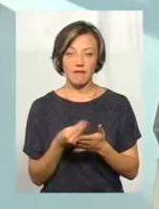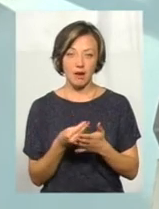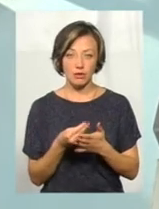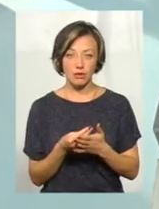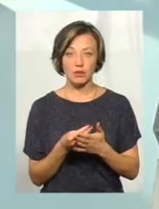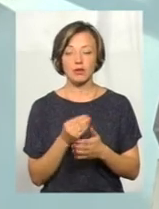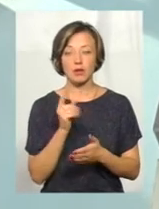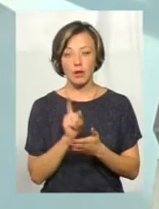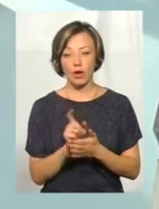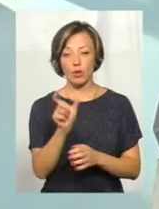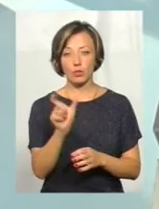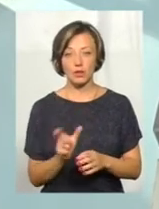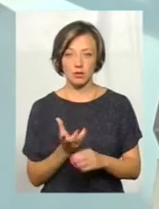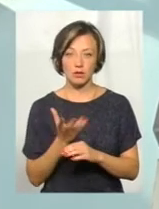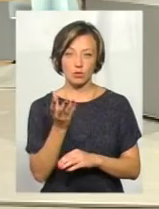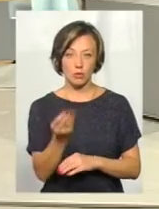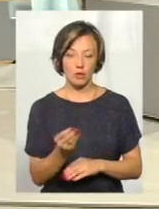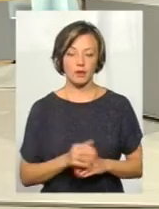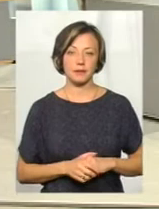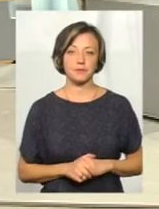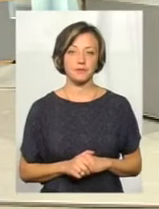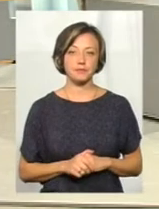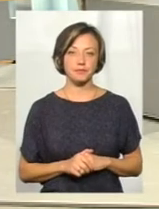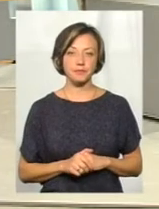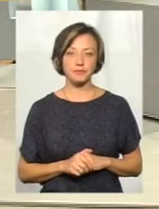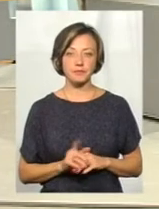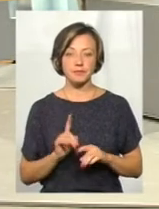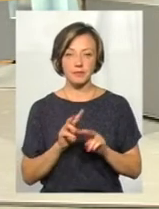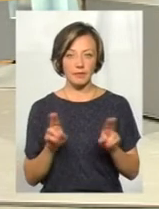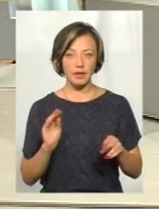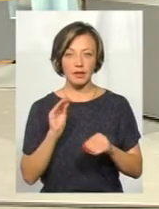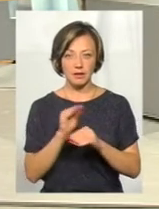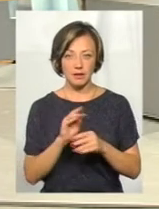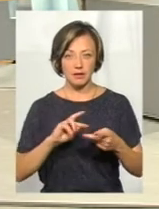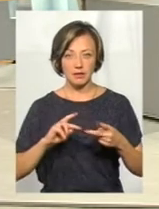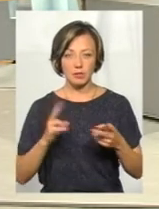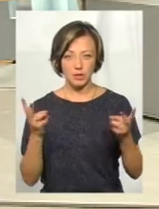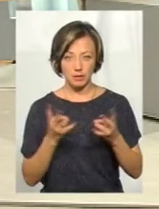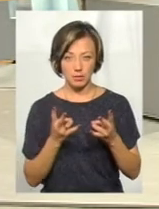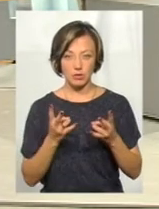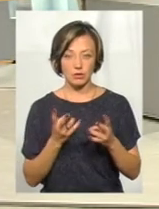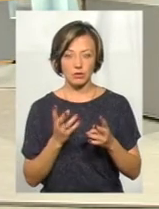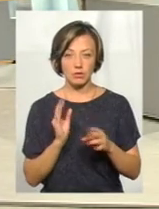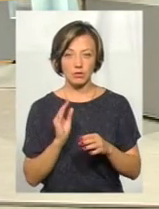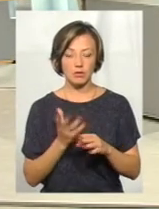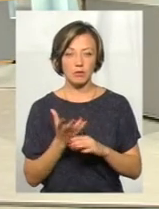підлягає доплаті. Як надбавка, то воно потрібно доплатити. От